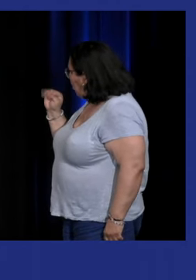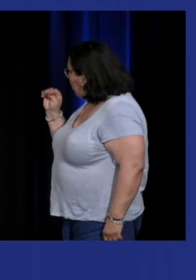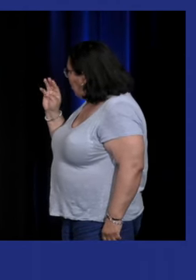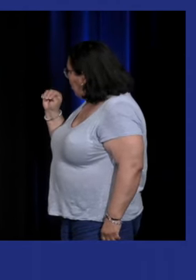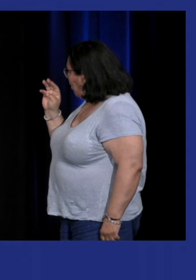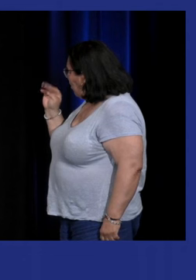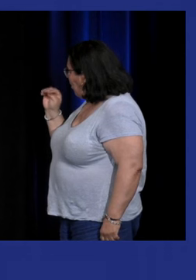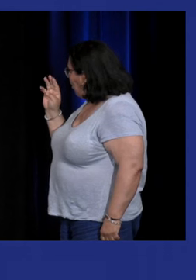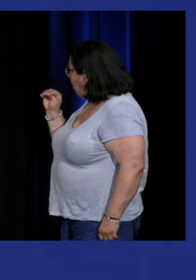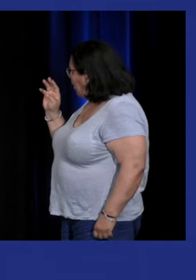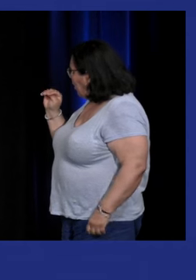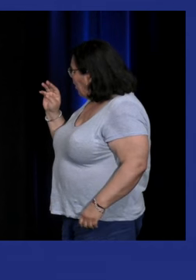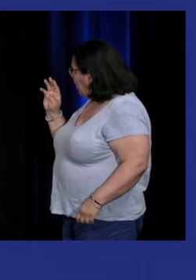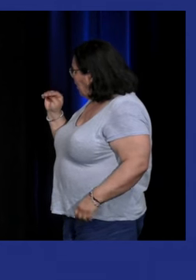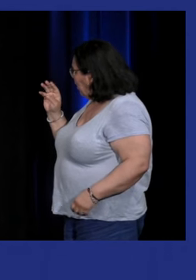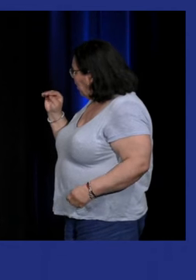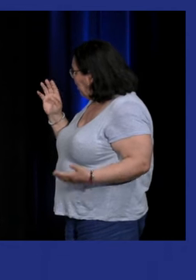pourquoi la couleur bleue